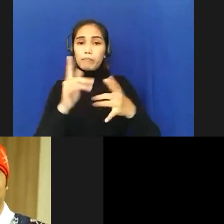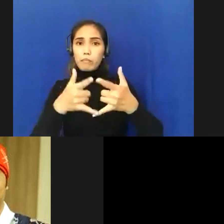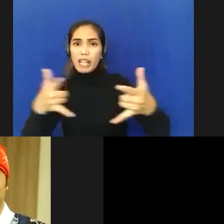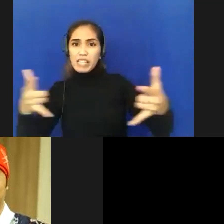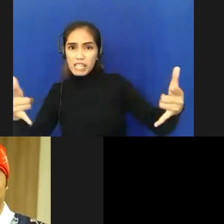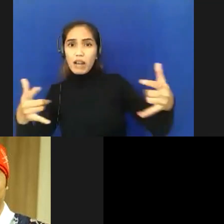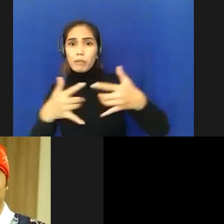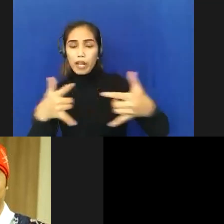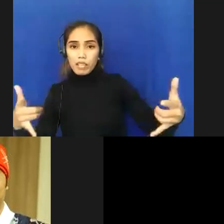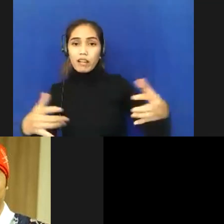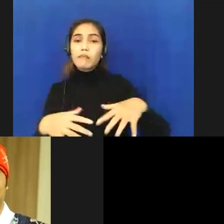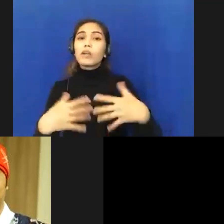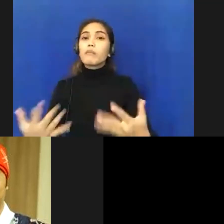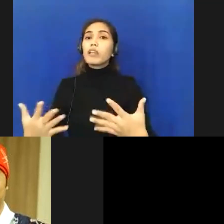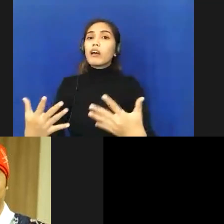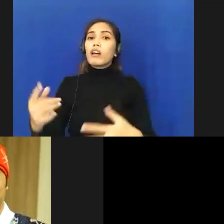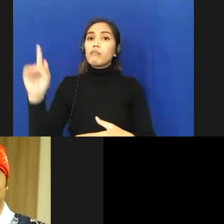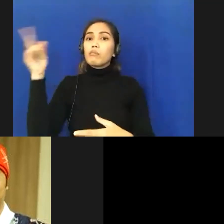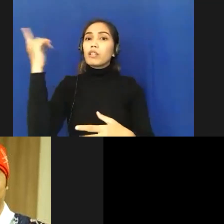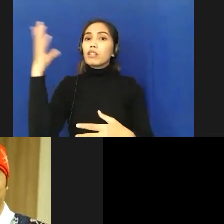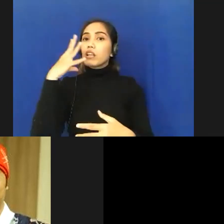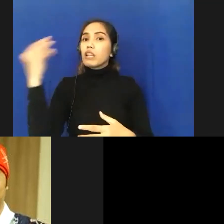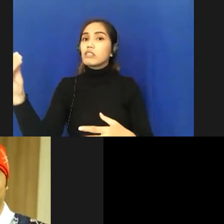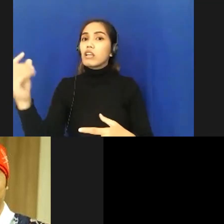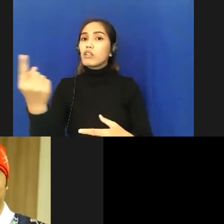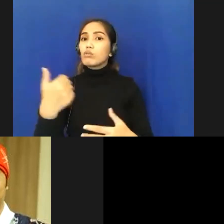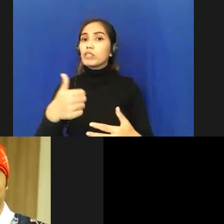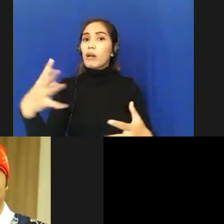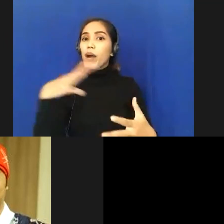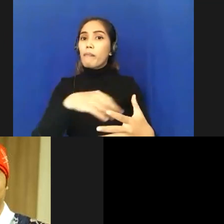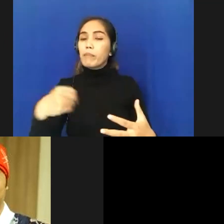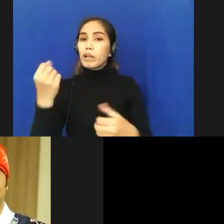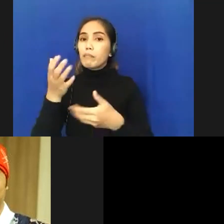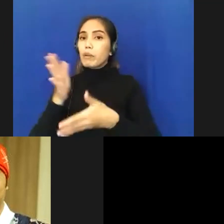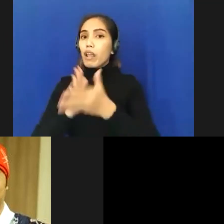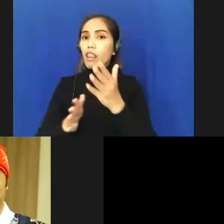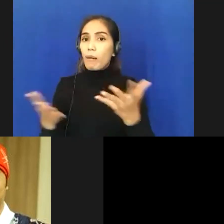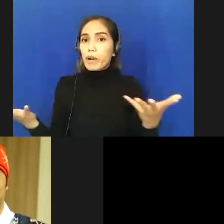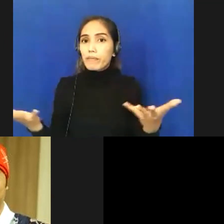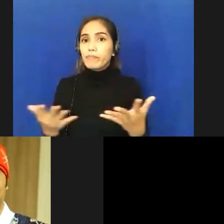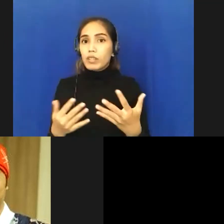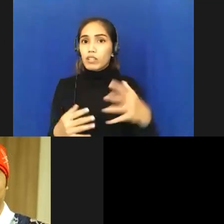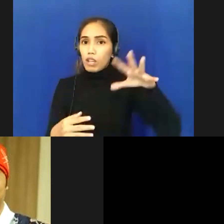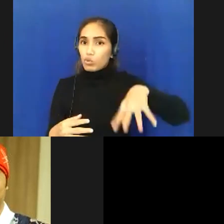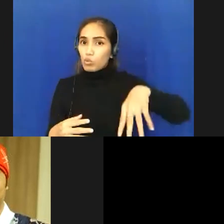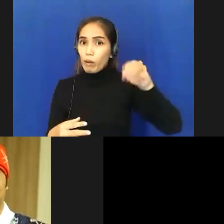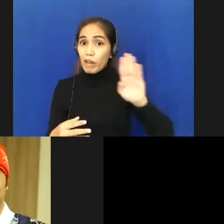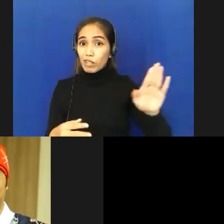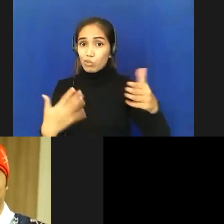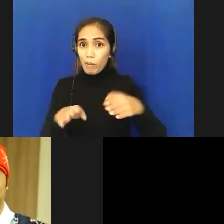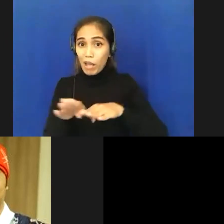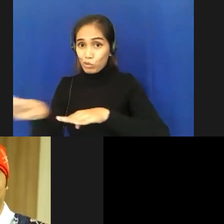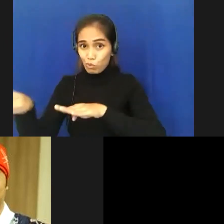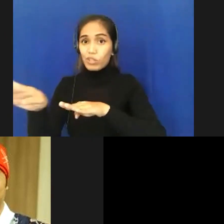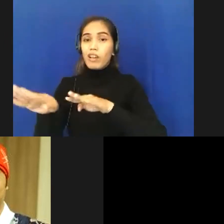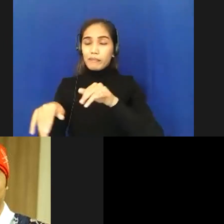desa nah saya pikir ini Sumpah Barat sudah cukup maju tetapi dalam kenyataannya biasanya